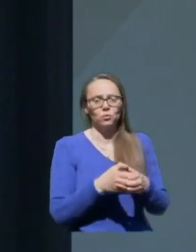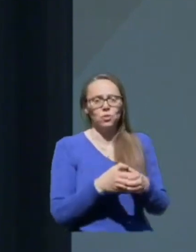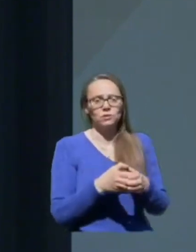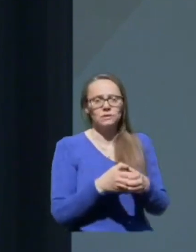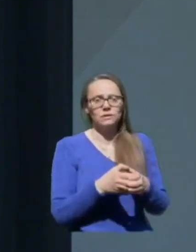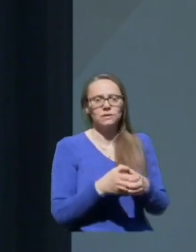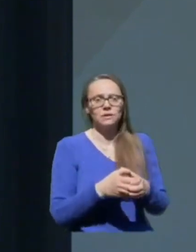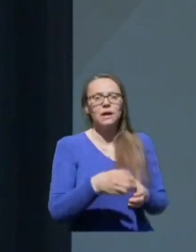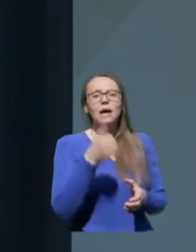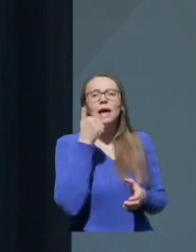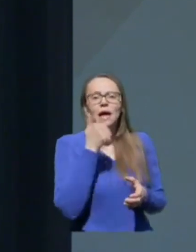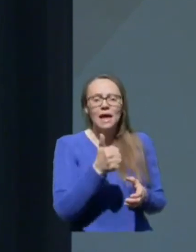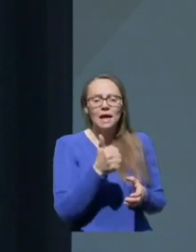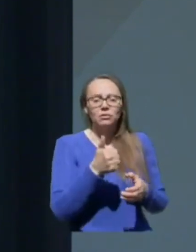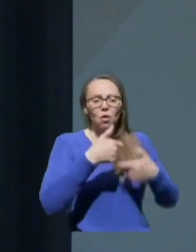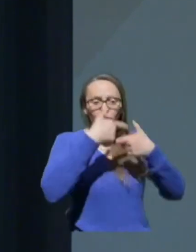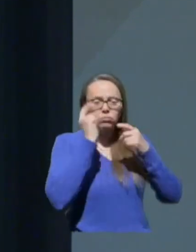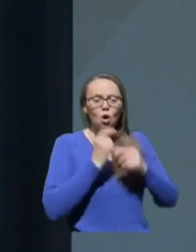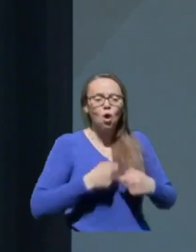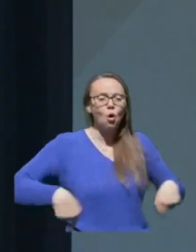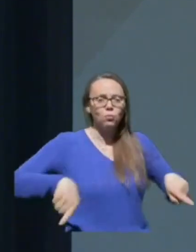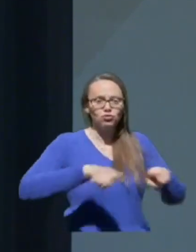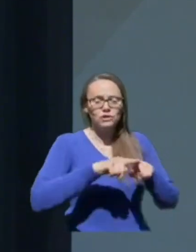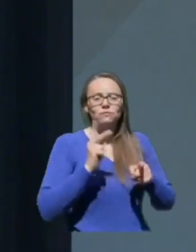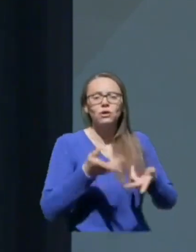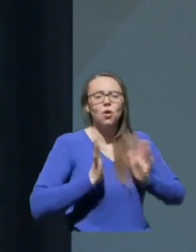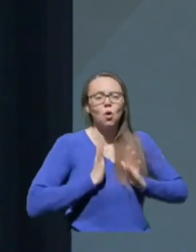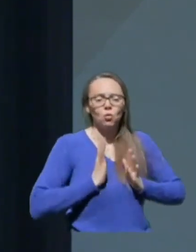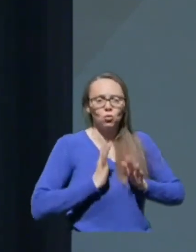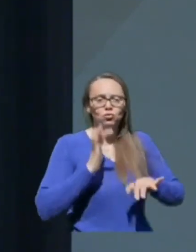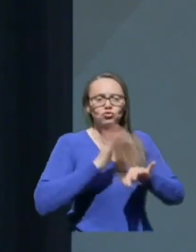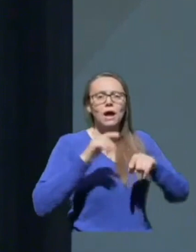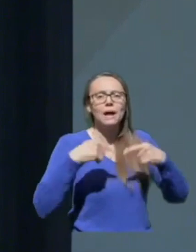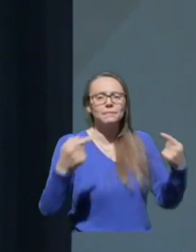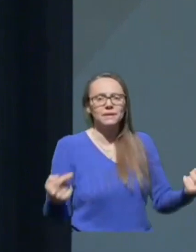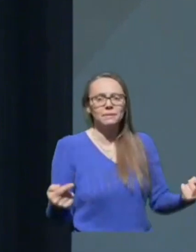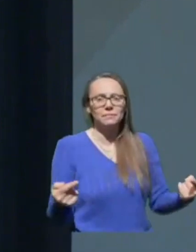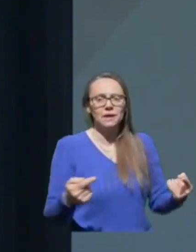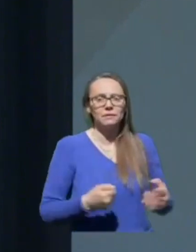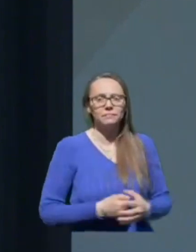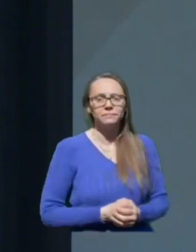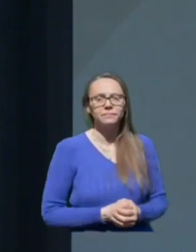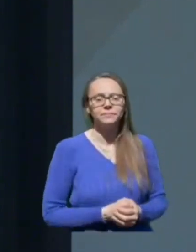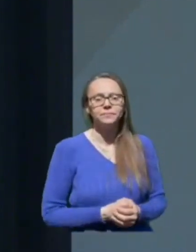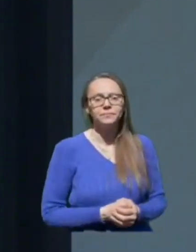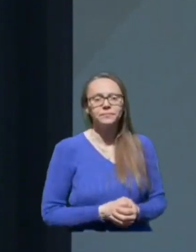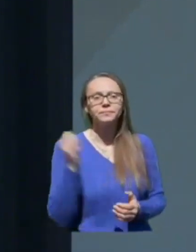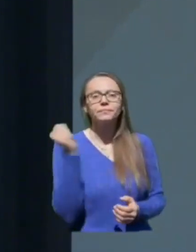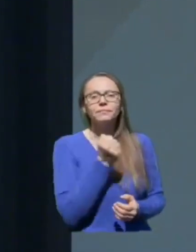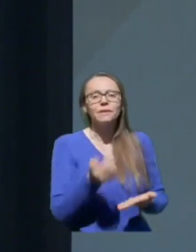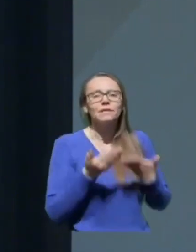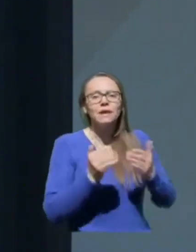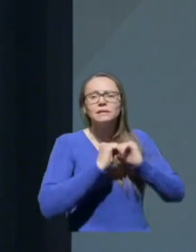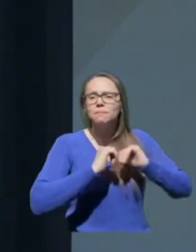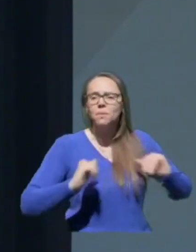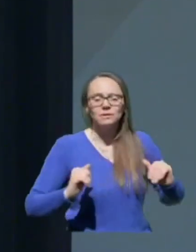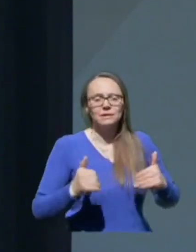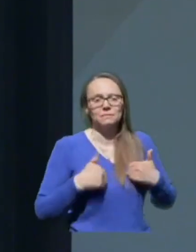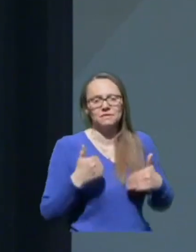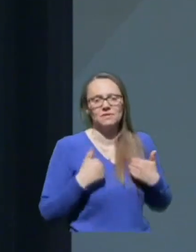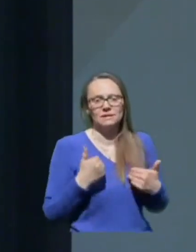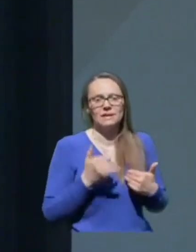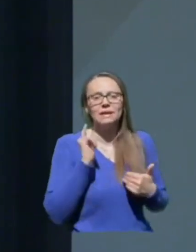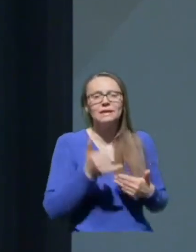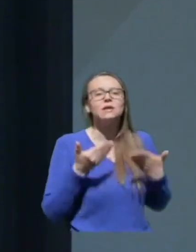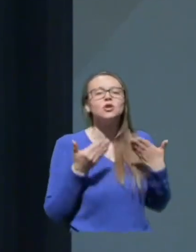eno občestvo, ki jo ogroža epidemija. Zato me danes posebej veseli, da so se